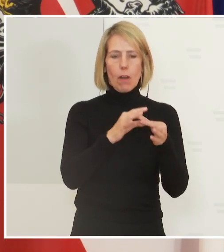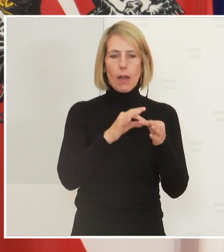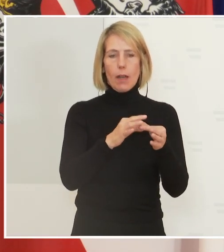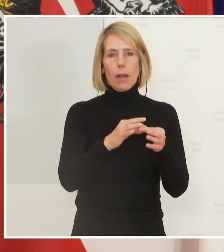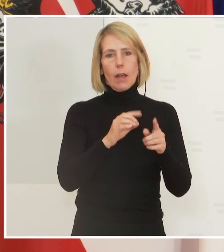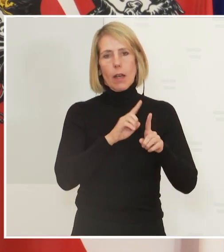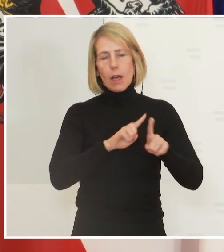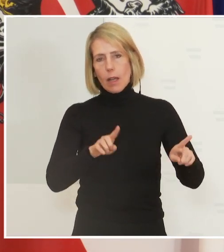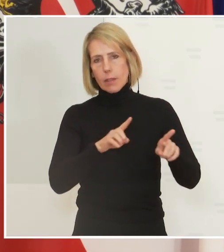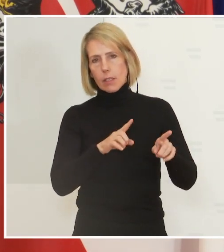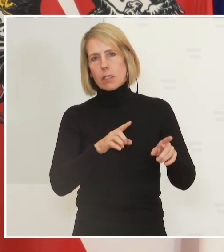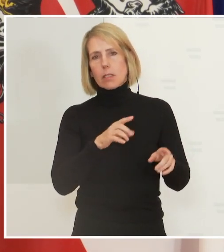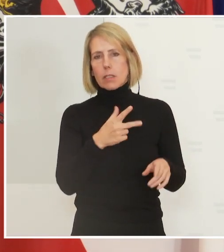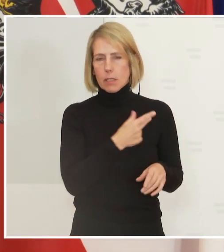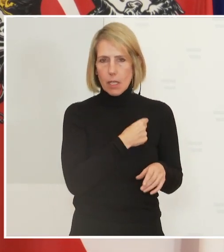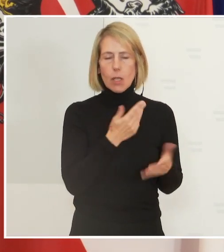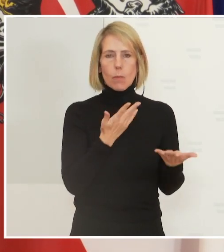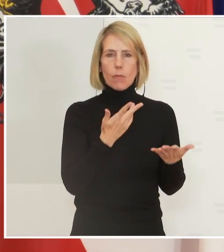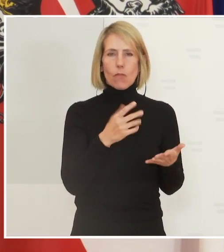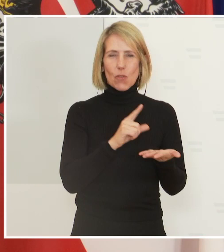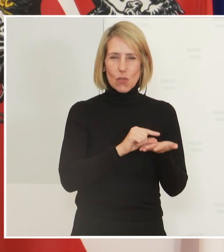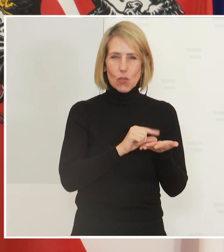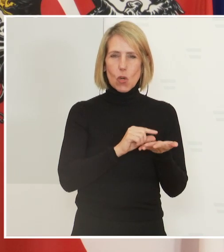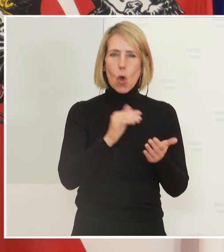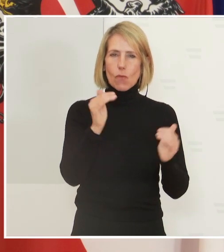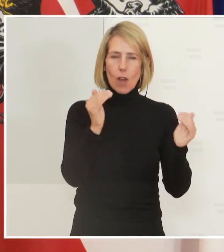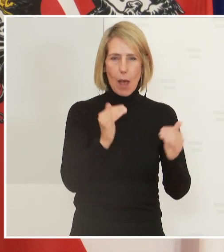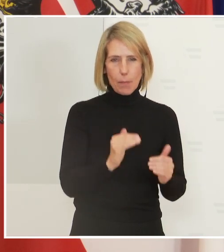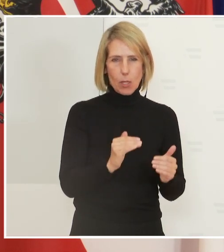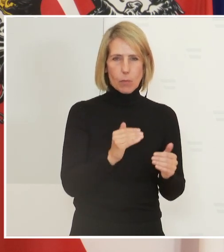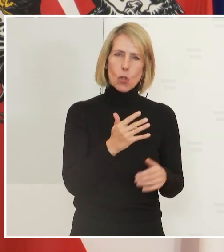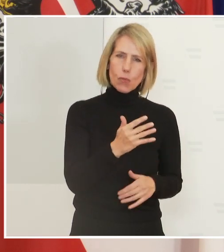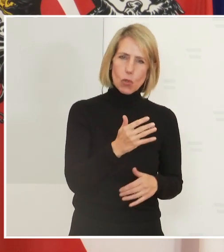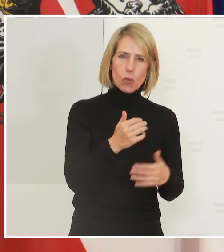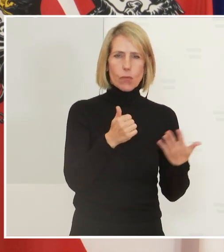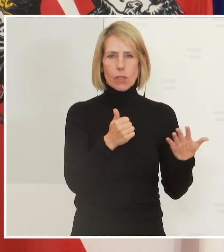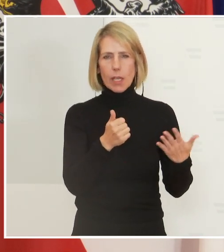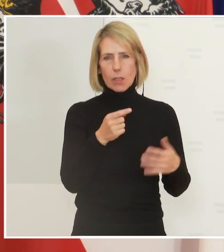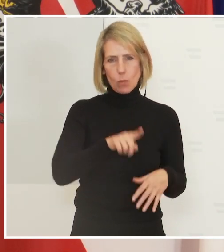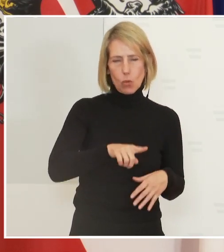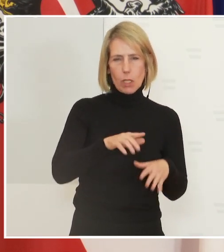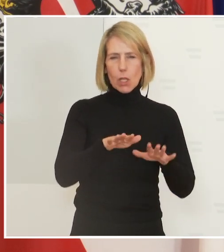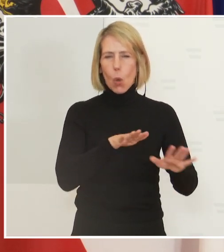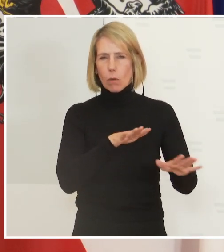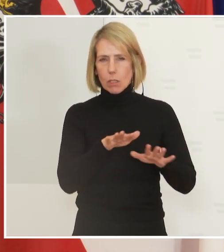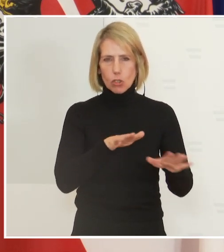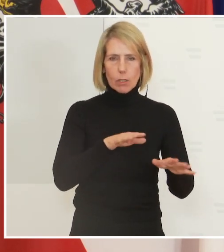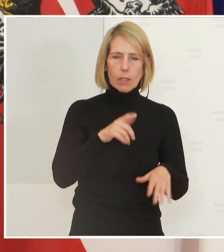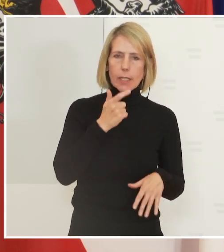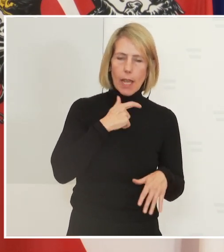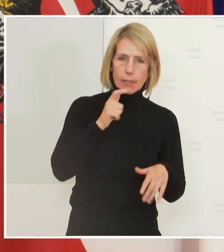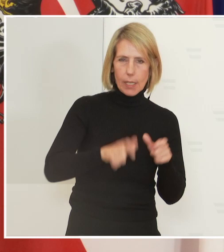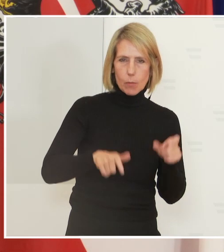5, 6, 7 Monaten zunehmend abnimmt und das ist vor allem ein Problem bei älteren Personen. Deswegen hat es schon